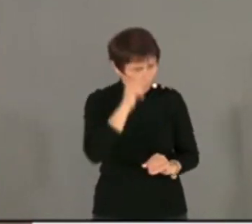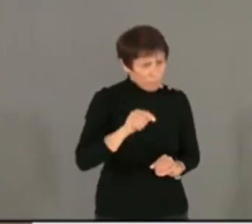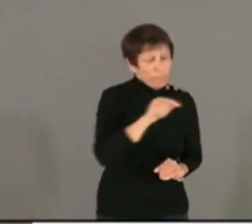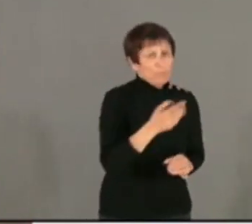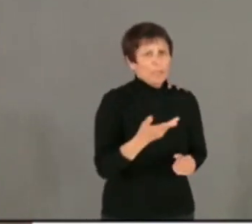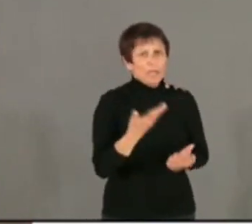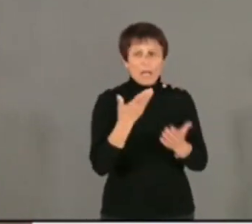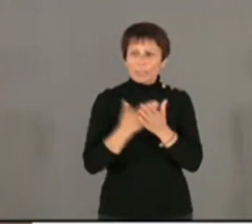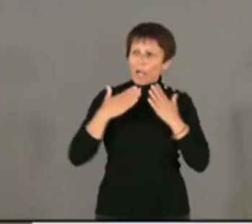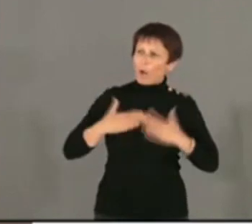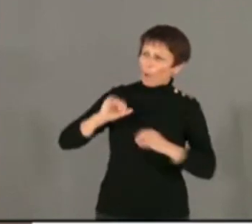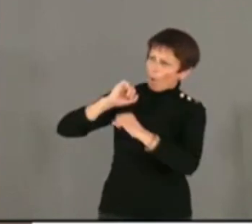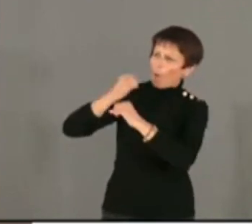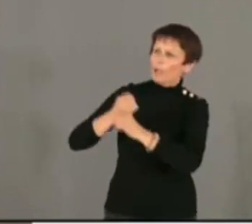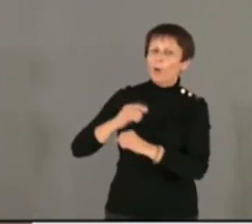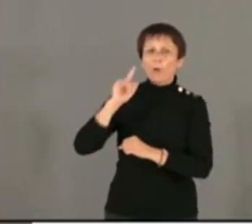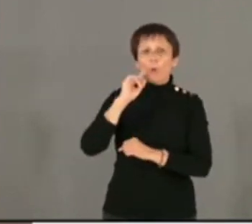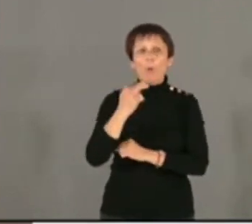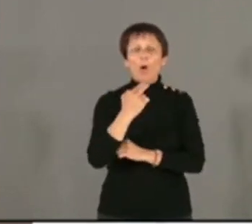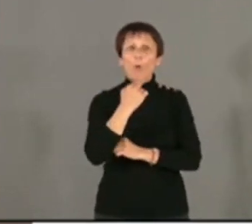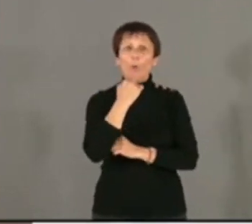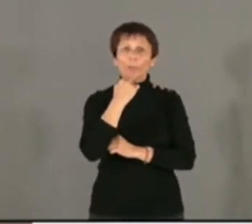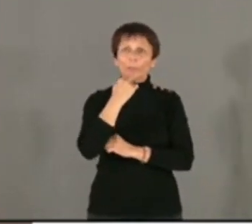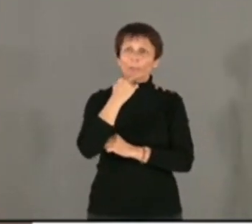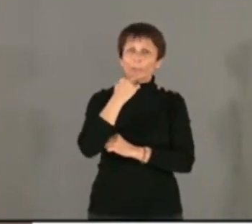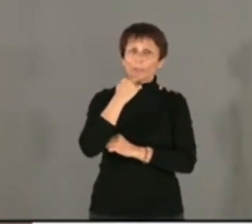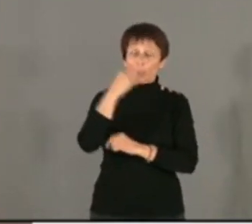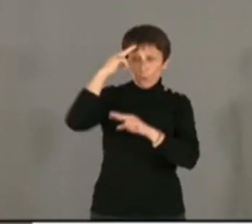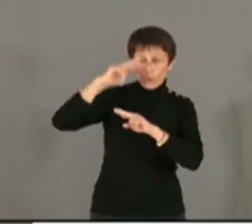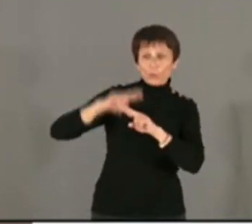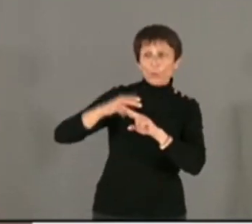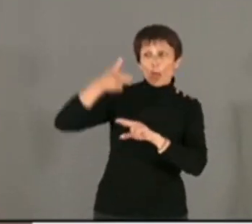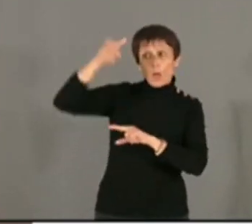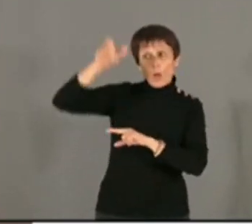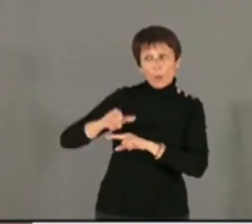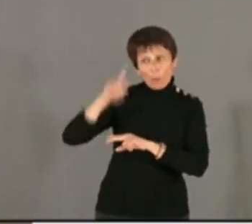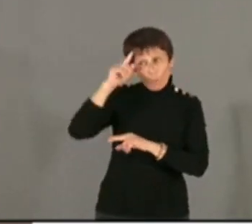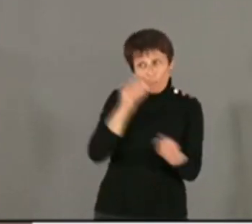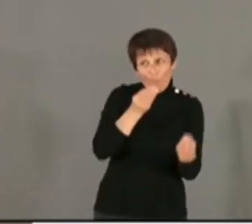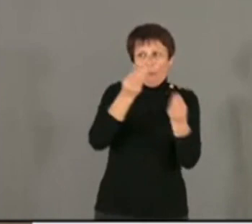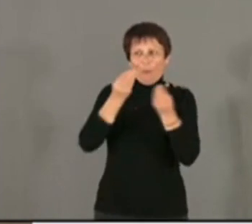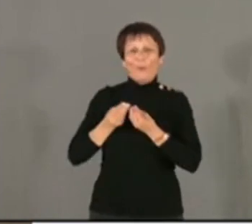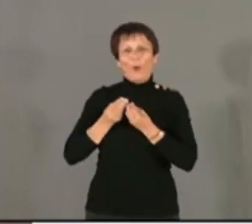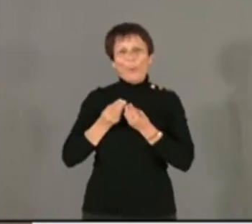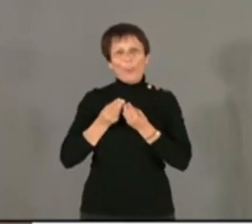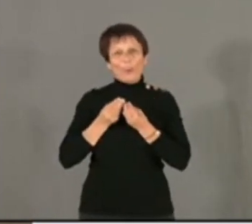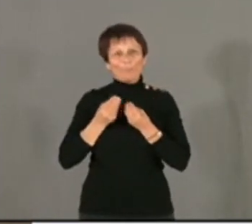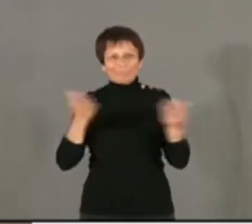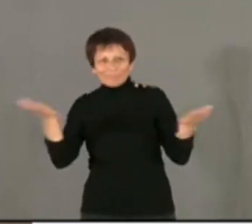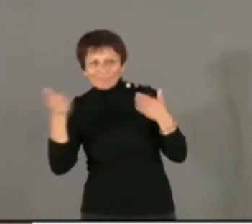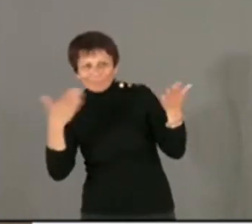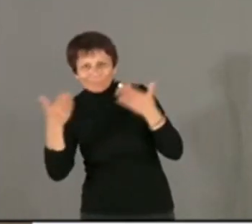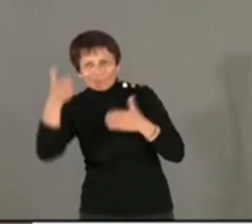largement condamnable car vous utilisez la mémoire d'un homme pour essayer d'attirer à vous des électeurs